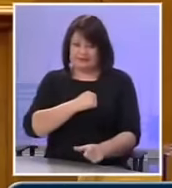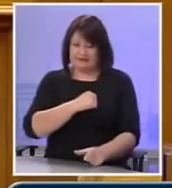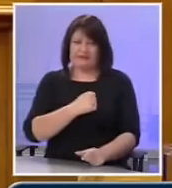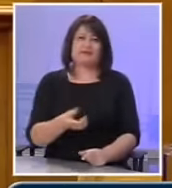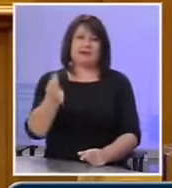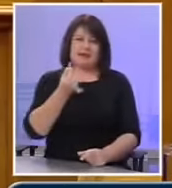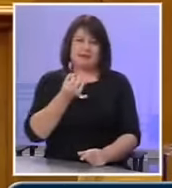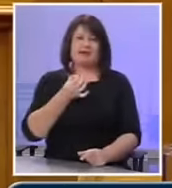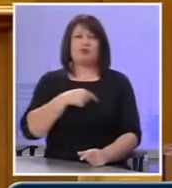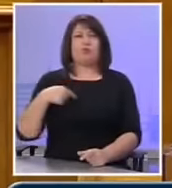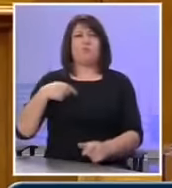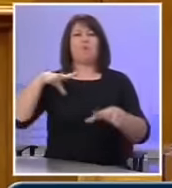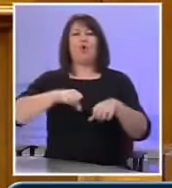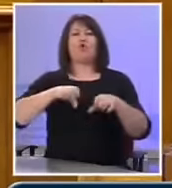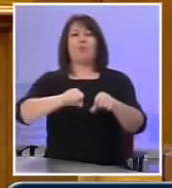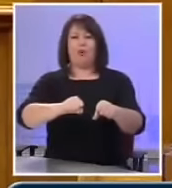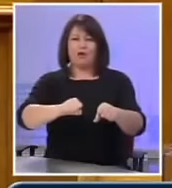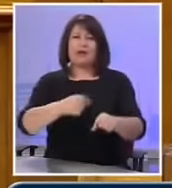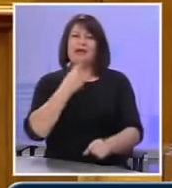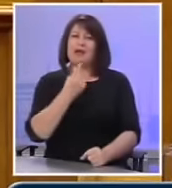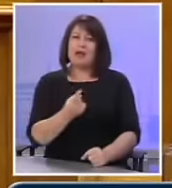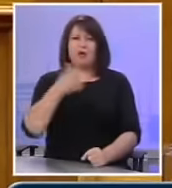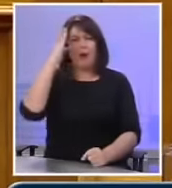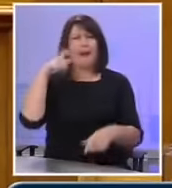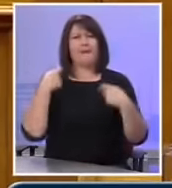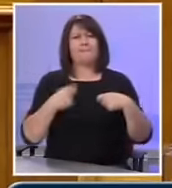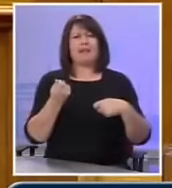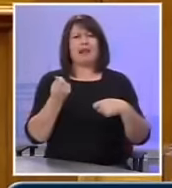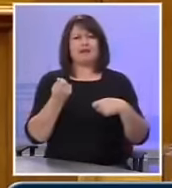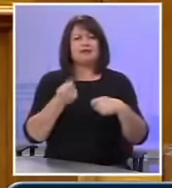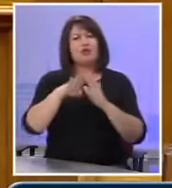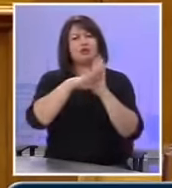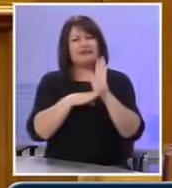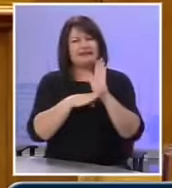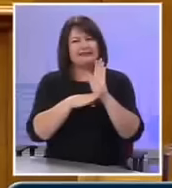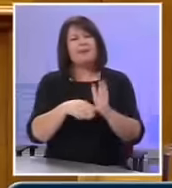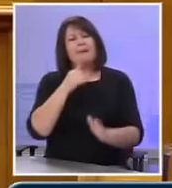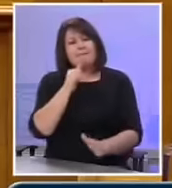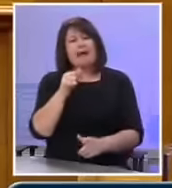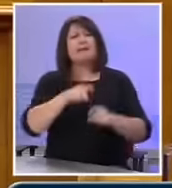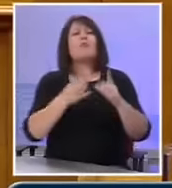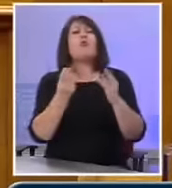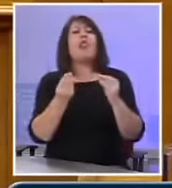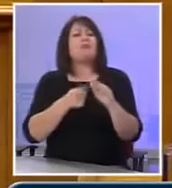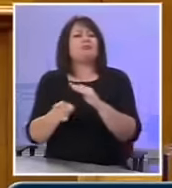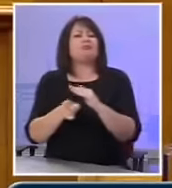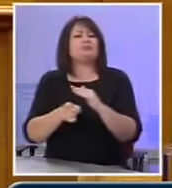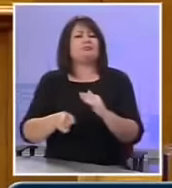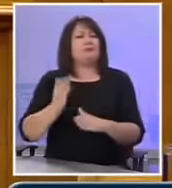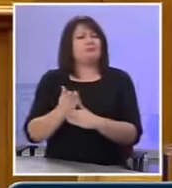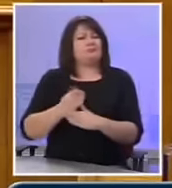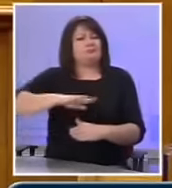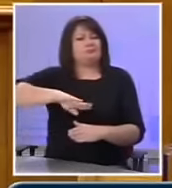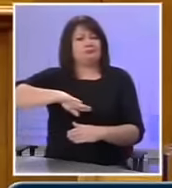μεγάλα μονοπόλια, πάντα μπορούν να ξεφεύγουν. Εγώ λέω σε ένα κοπηταστικό σύστημα πάντα θα ξεφεύγουν αρκετά αλλά δεν θα είναι